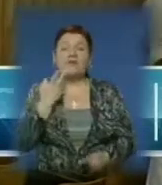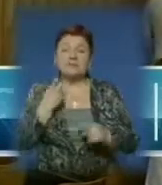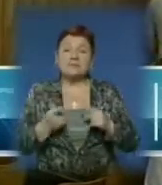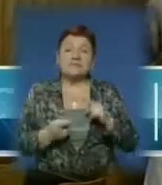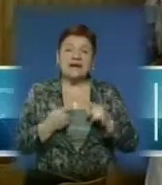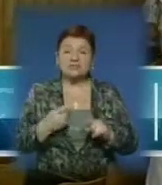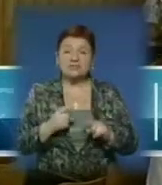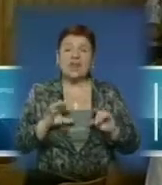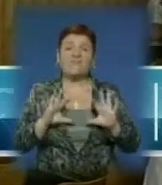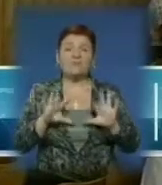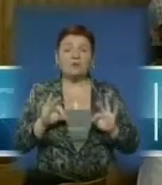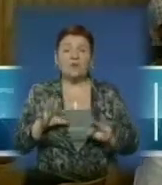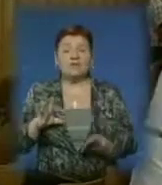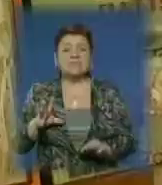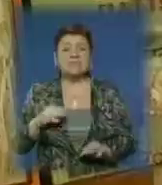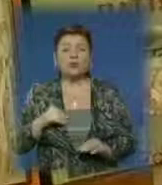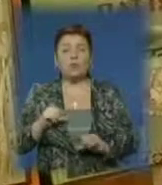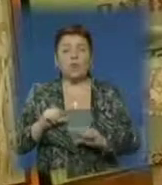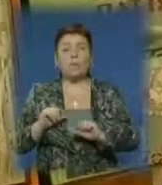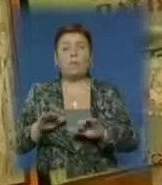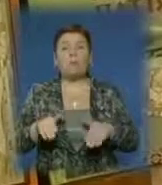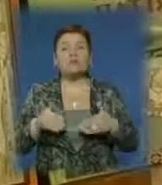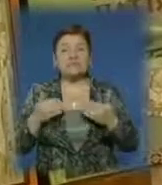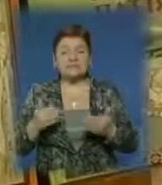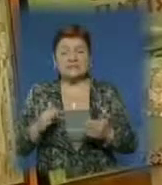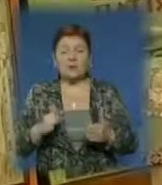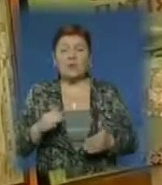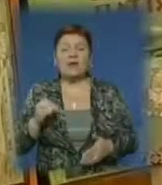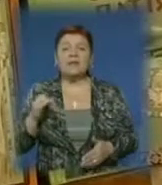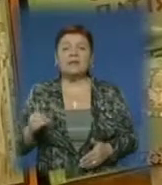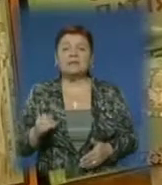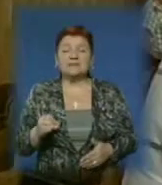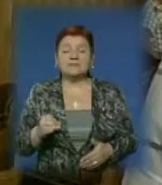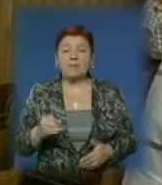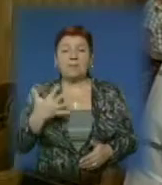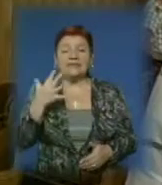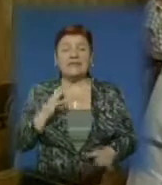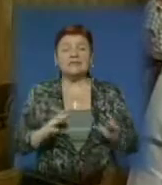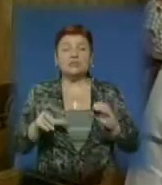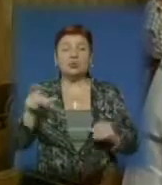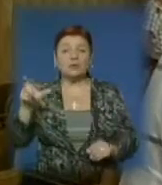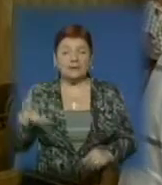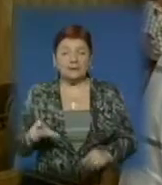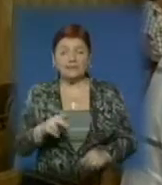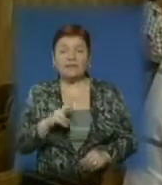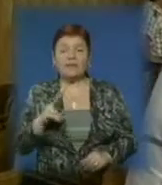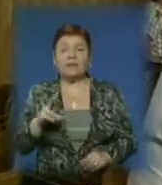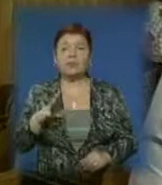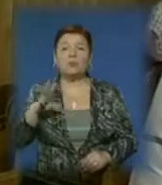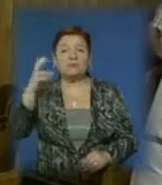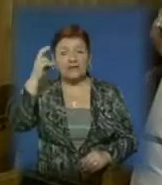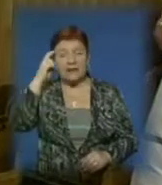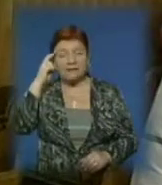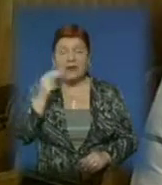висловлювали свою позицію відверто, приховували. Із п'яти студентів, які голодували в Києві, було